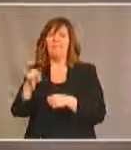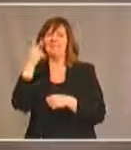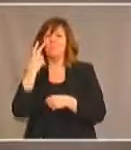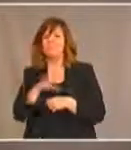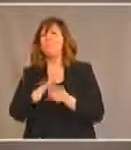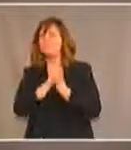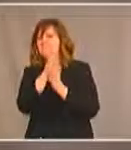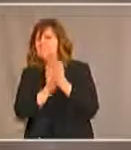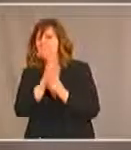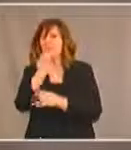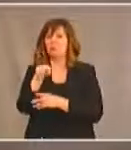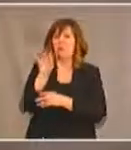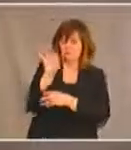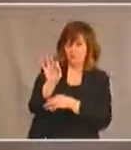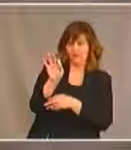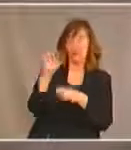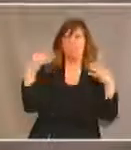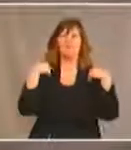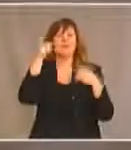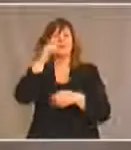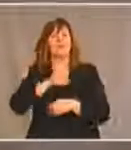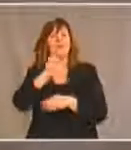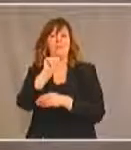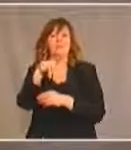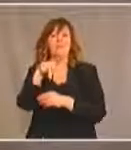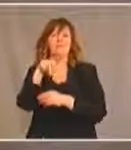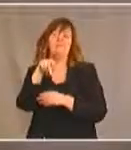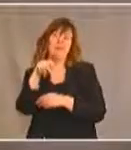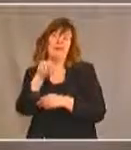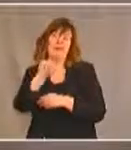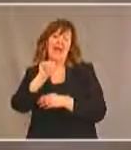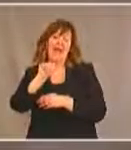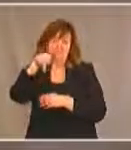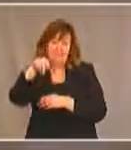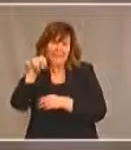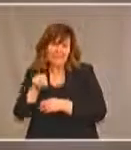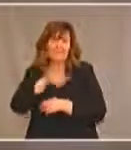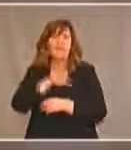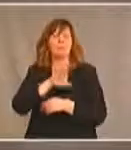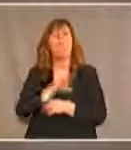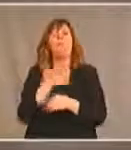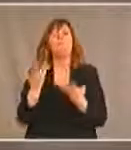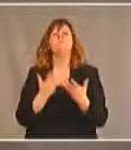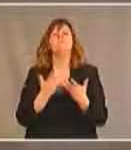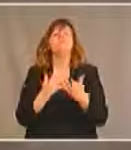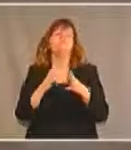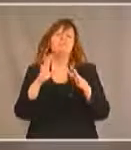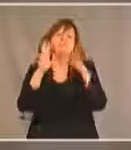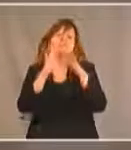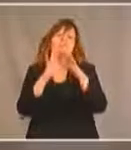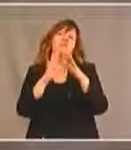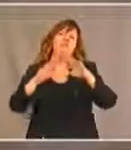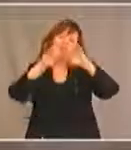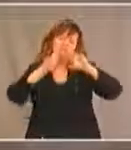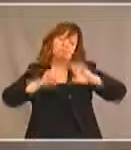le Conseil des femmes de l'APN a élaboré un cadre